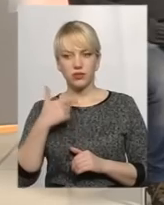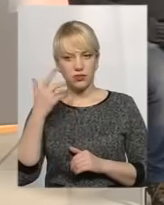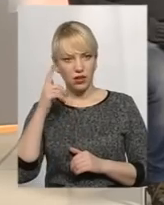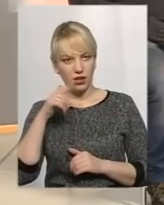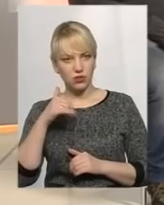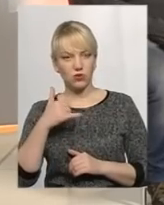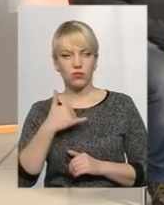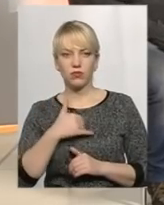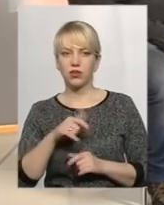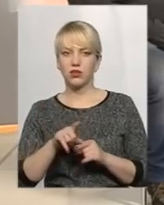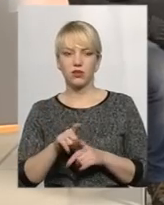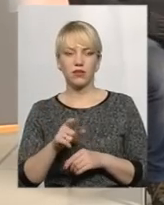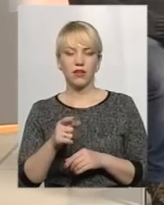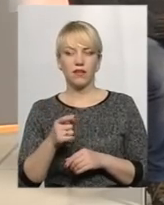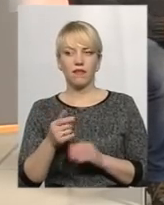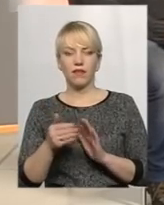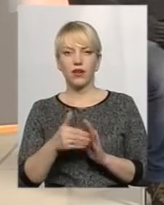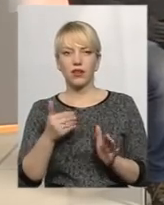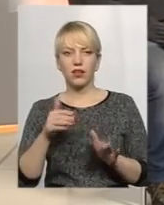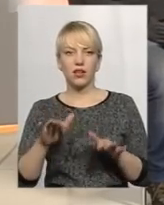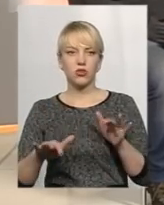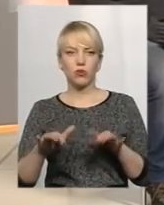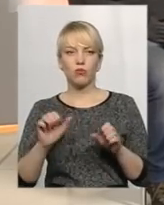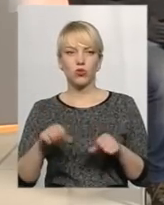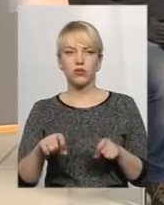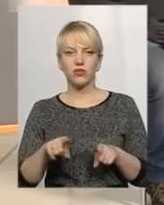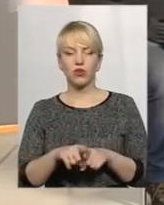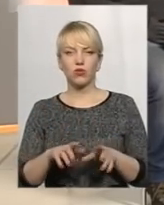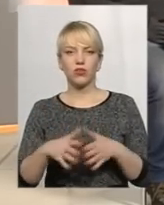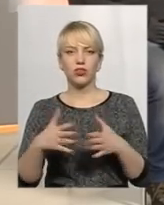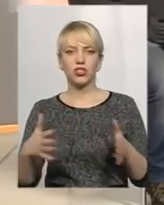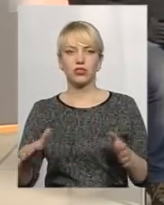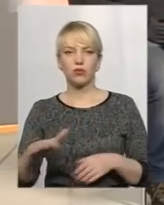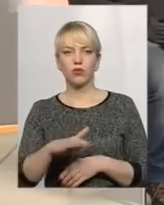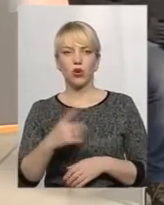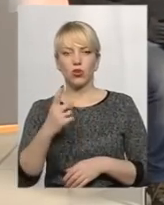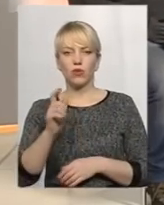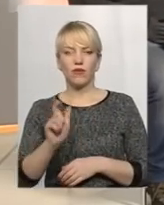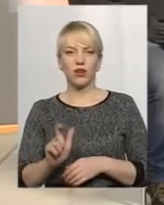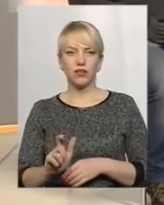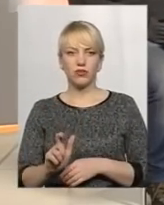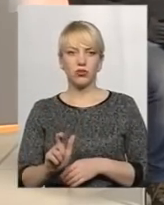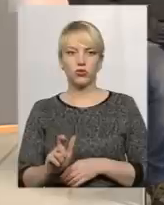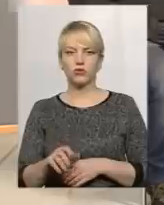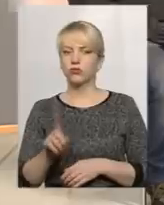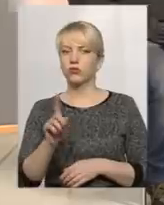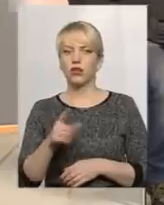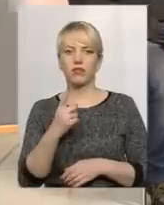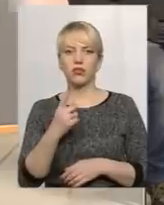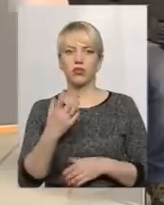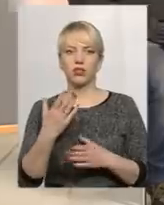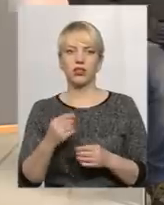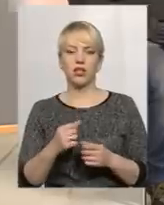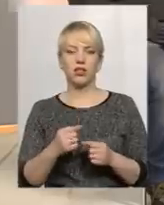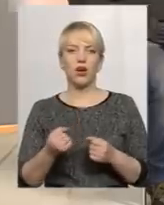наприклад, викликає сумнів можливість отаку величезну площу одному фахівцю, навіть за день обійти,